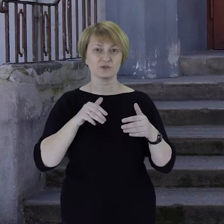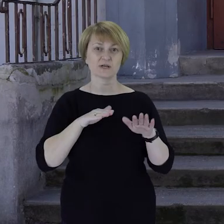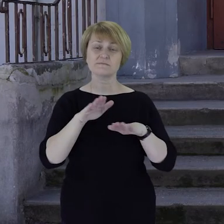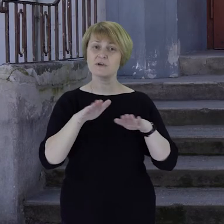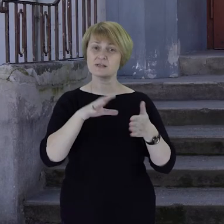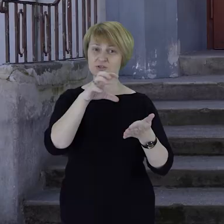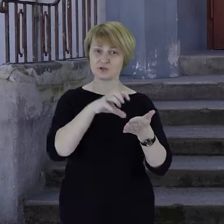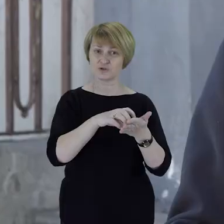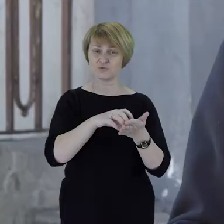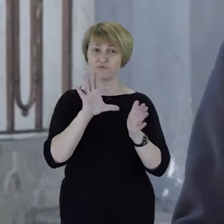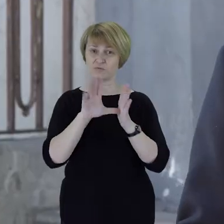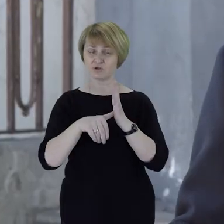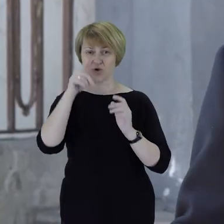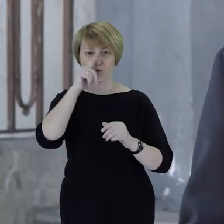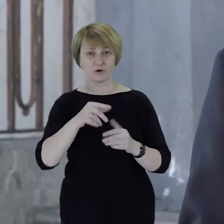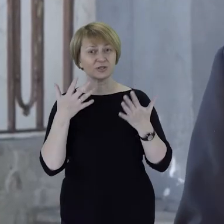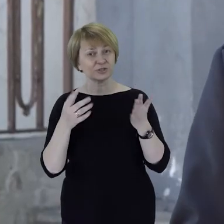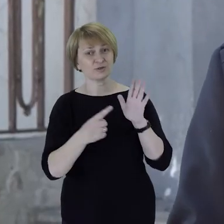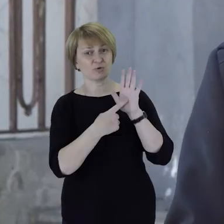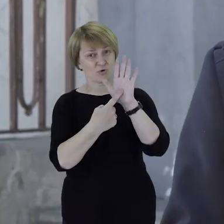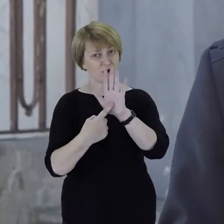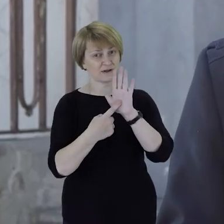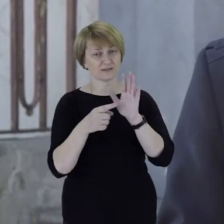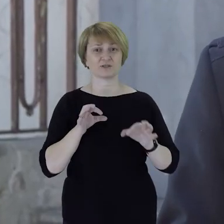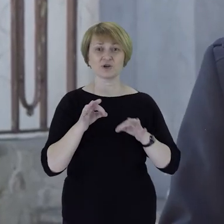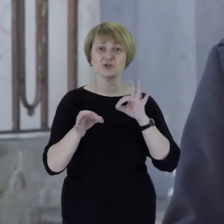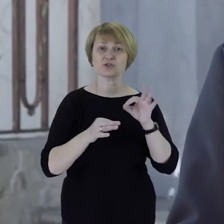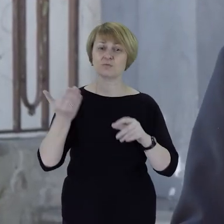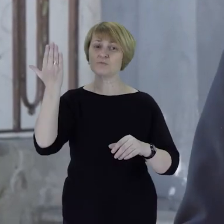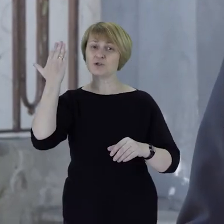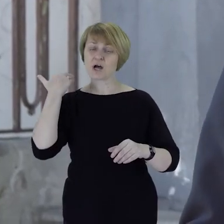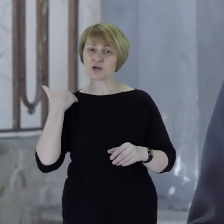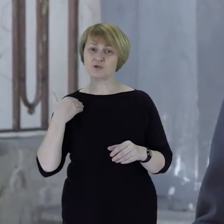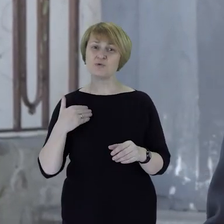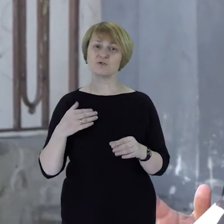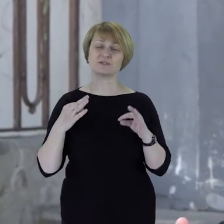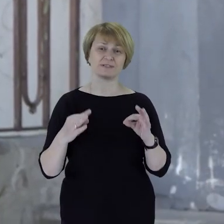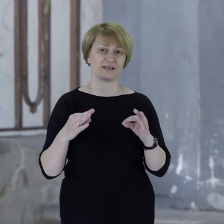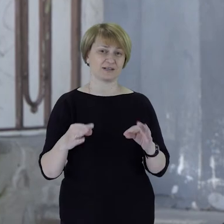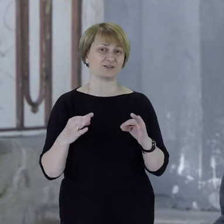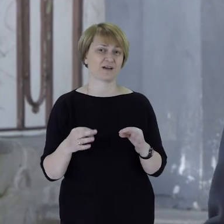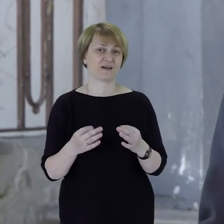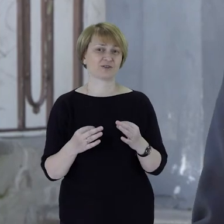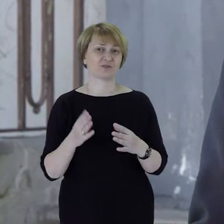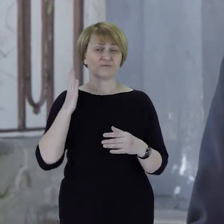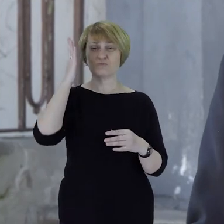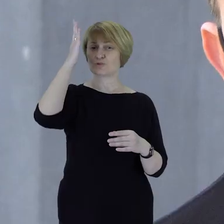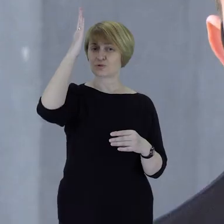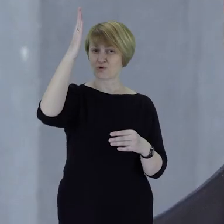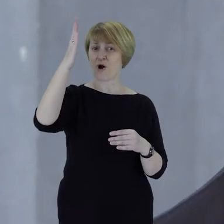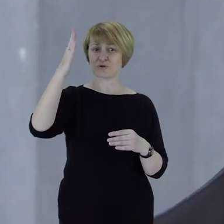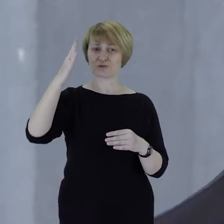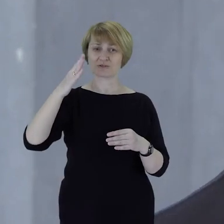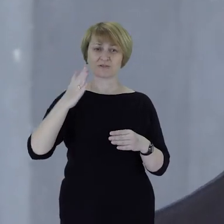Opolu. Ale chcieliśmy pokazać, że ich historia, przeszłość, teraźniejszość muszą mieć kontynuację w przyszłości.